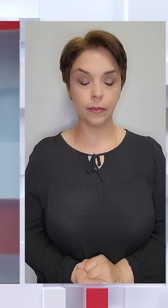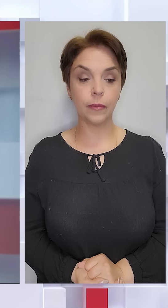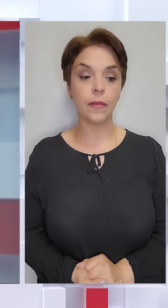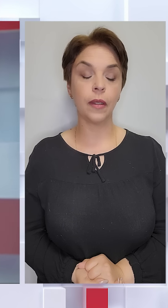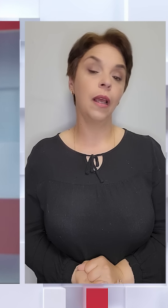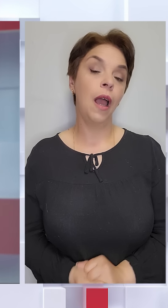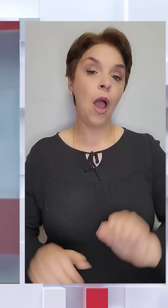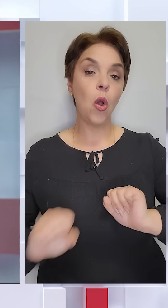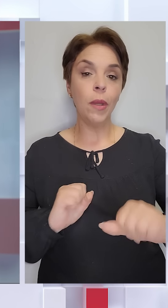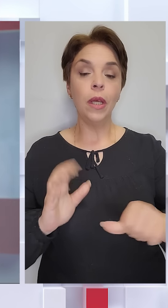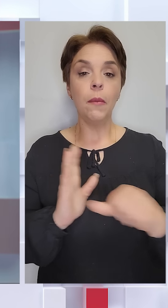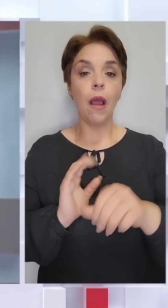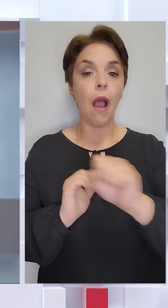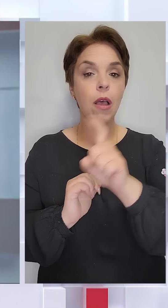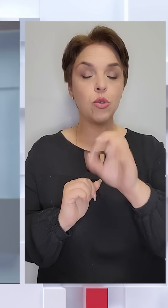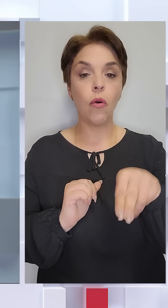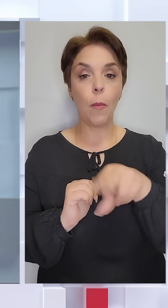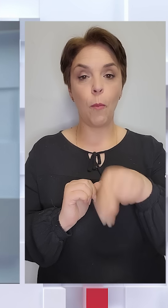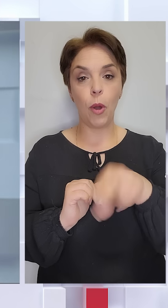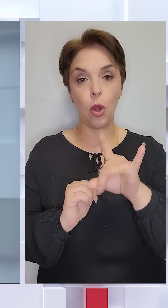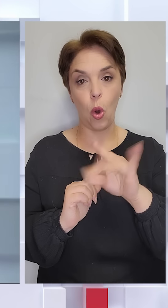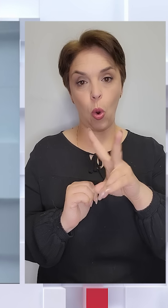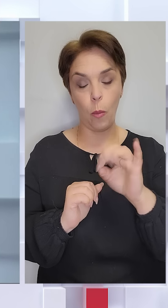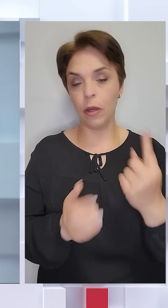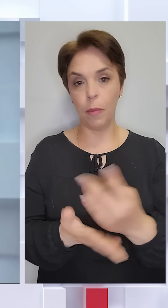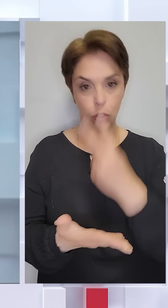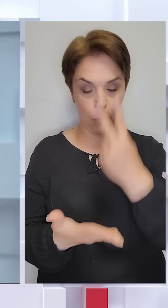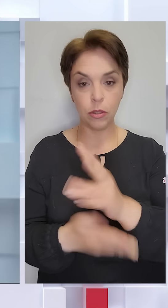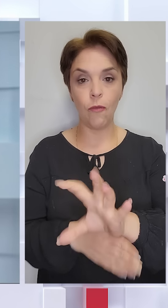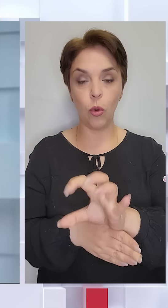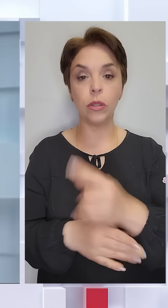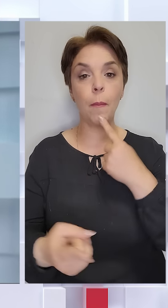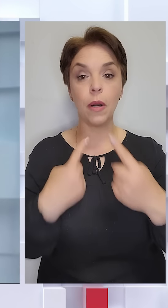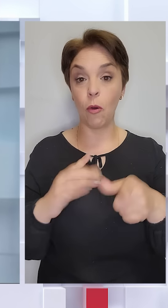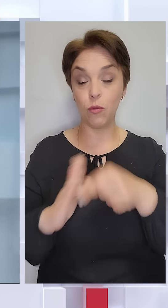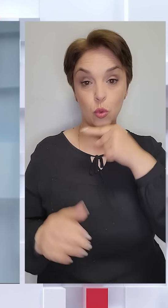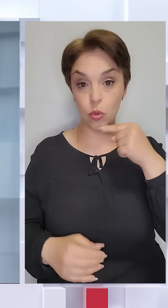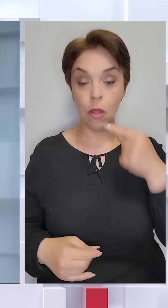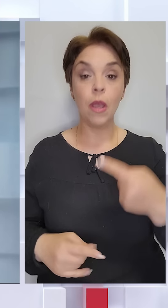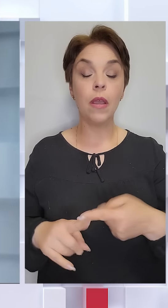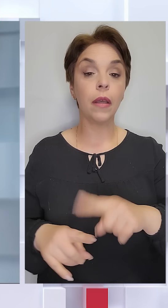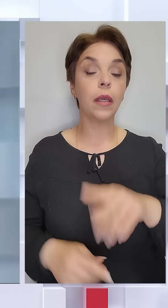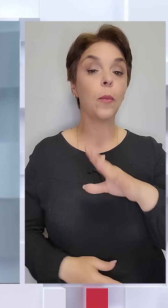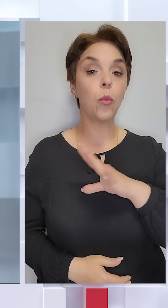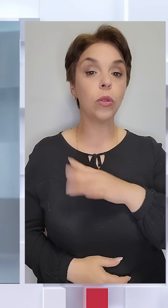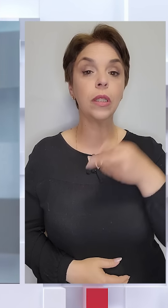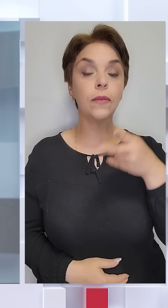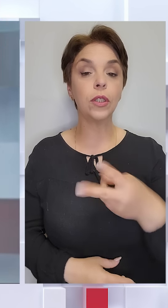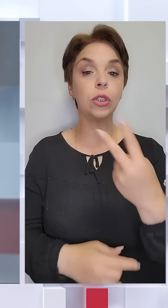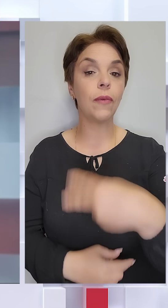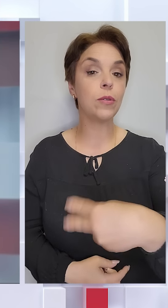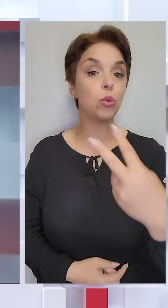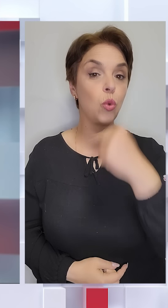Командир бригади АЗОВ Денис Прокопенко сьогодні вперше показав фото перемови з росіянами, які відбулися у 2022